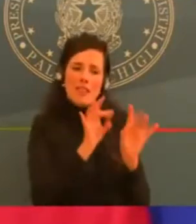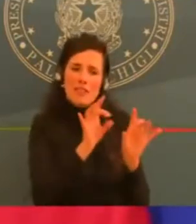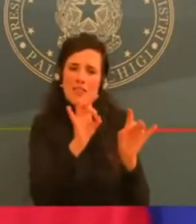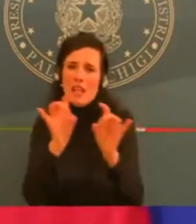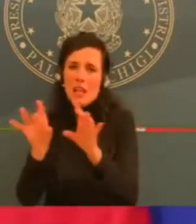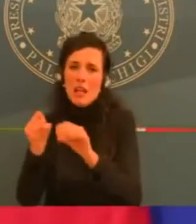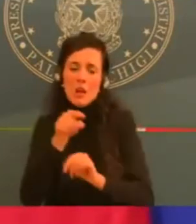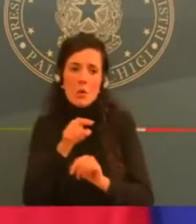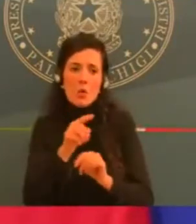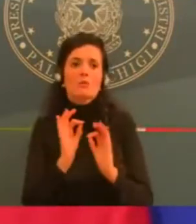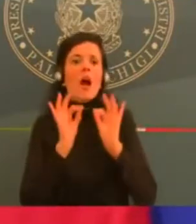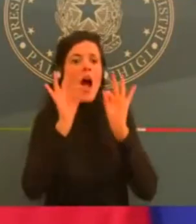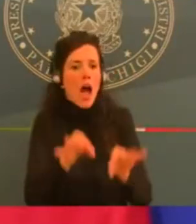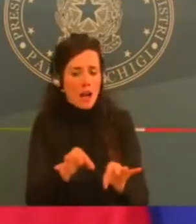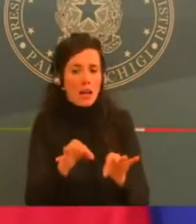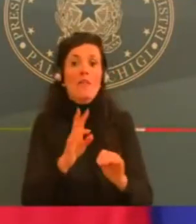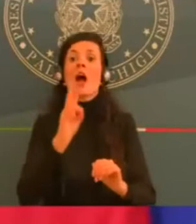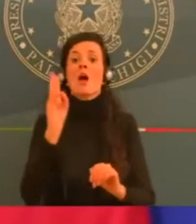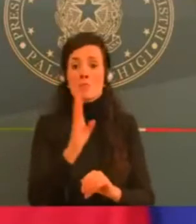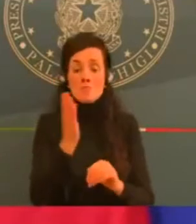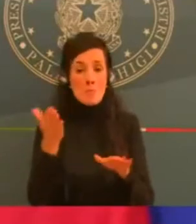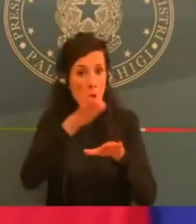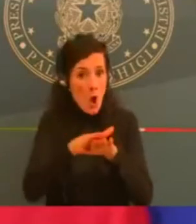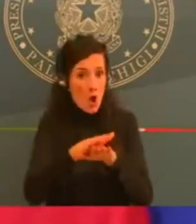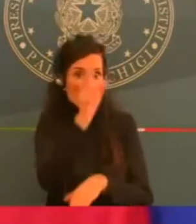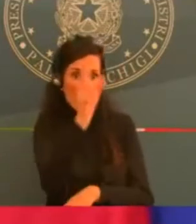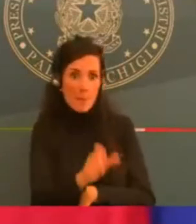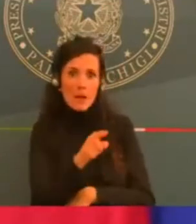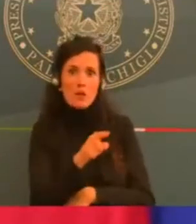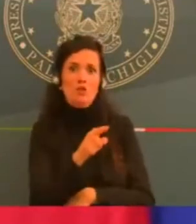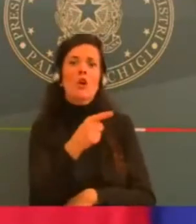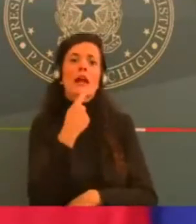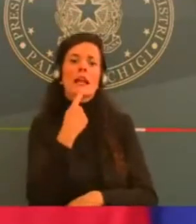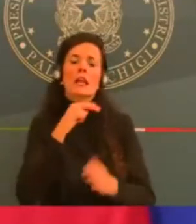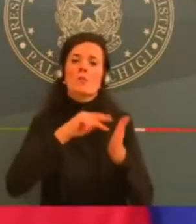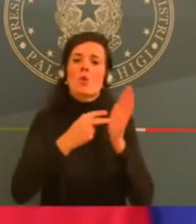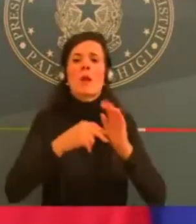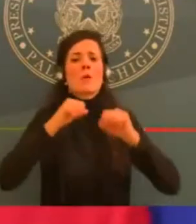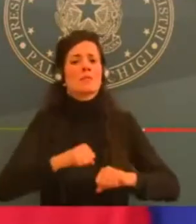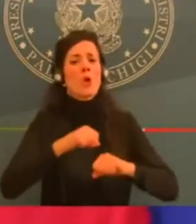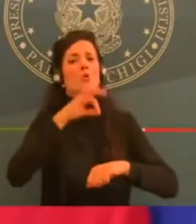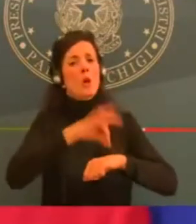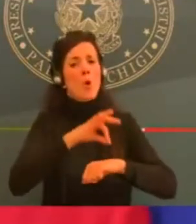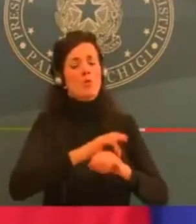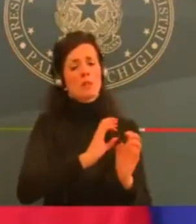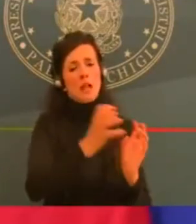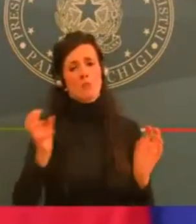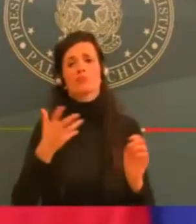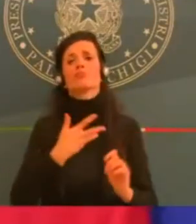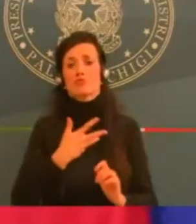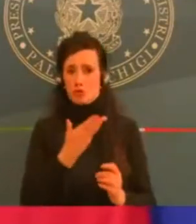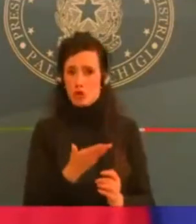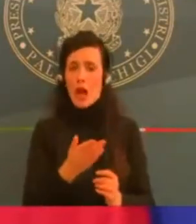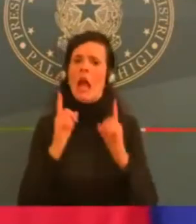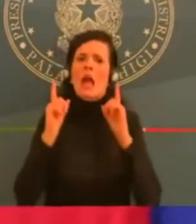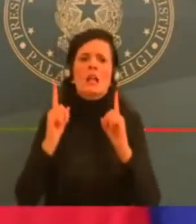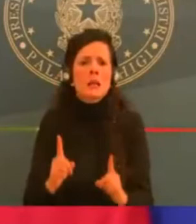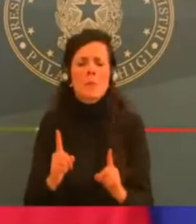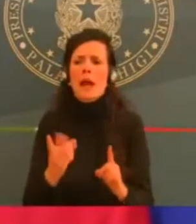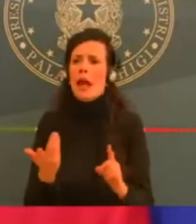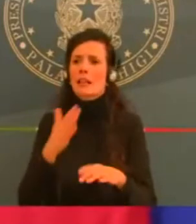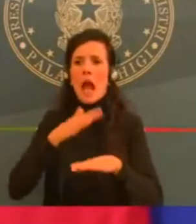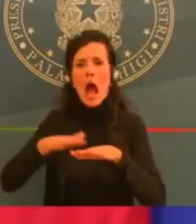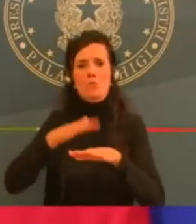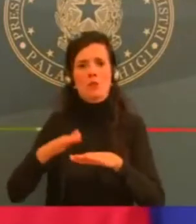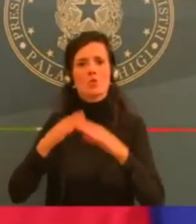abitudini di vita. È risaputo che in Italia siamo un paese in cui gli anziani di solito li teniamo vicini a noi. Non vivono come se mai